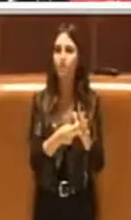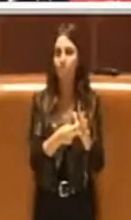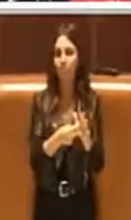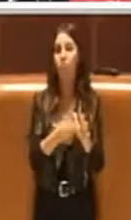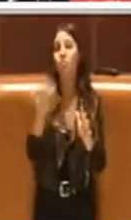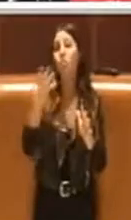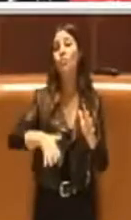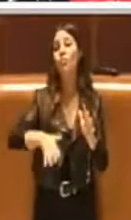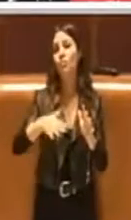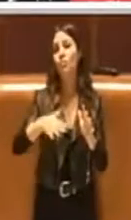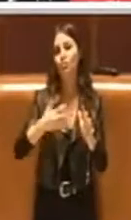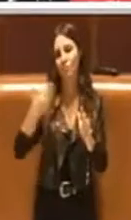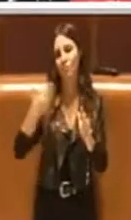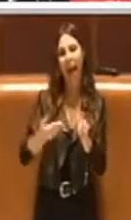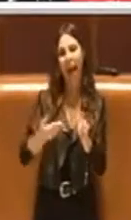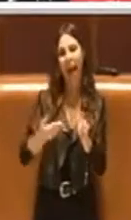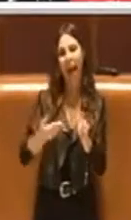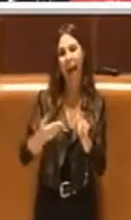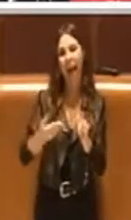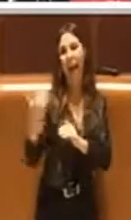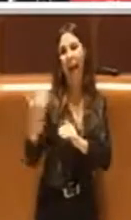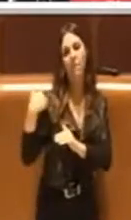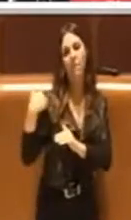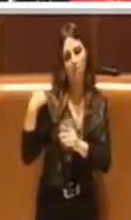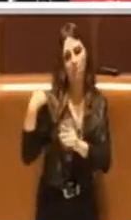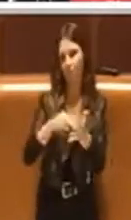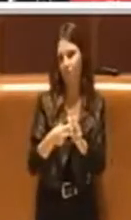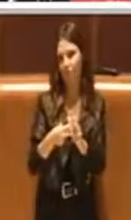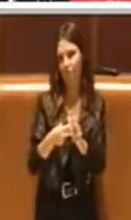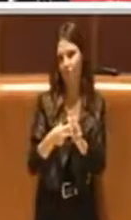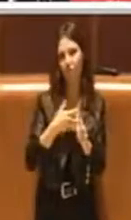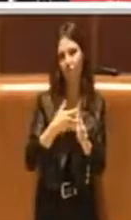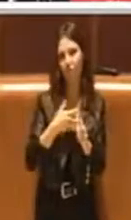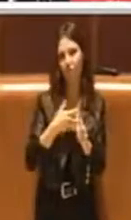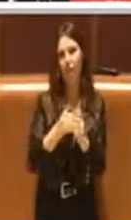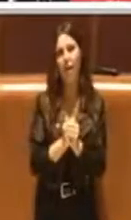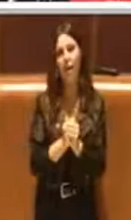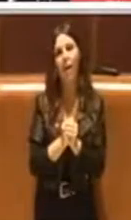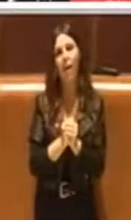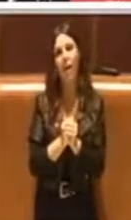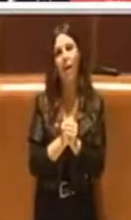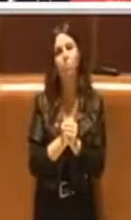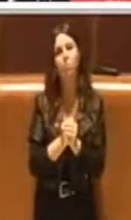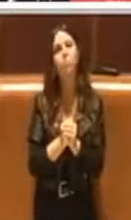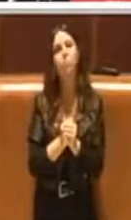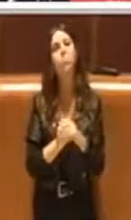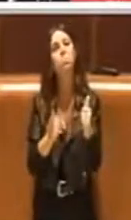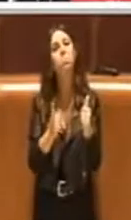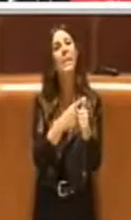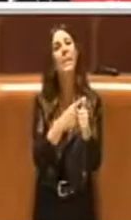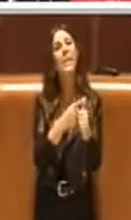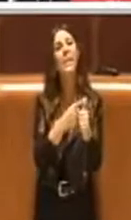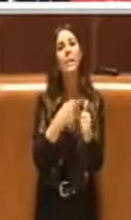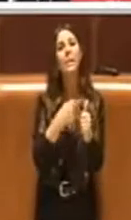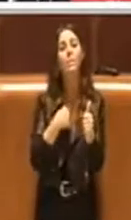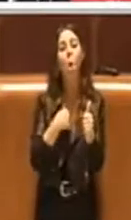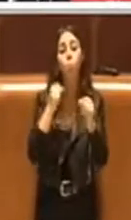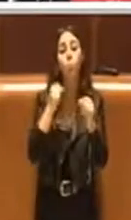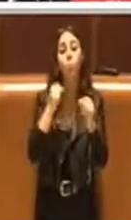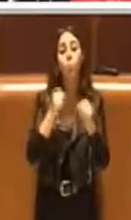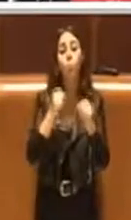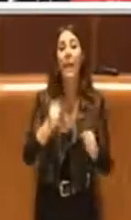anche negli anni scorsi da una parte la disponibilità di una quantità di fondi